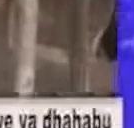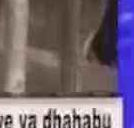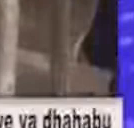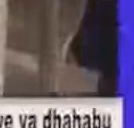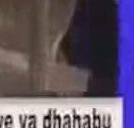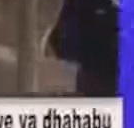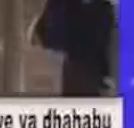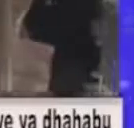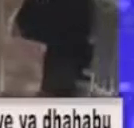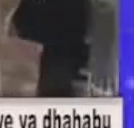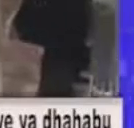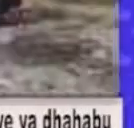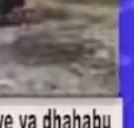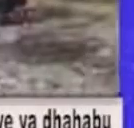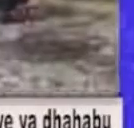kuk irritating